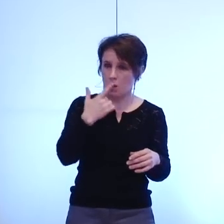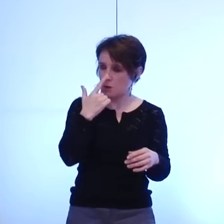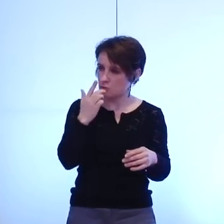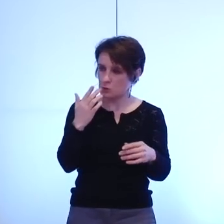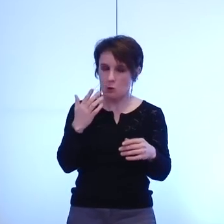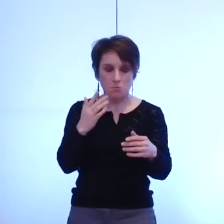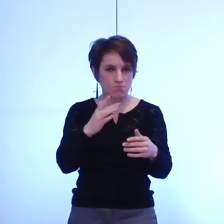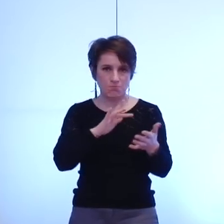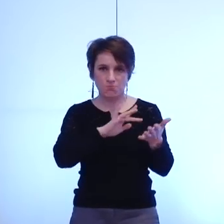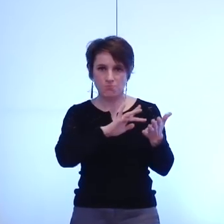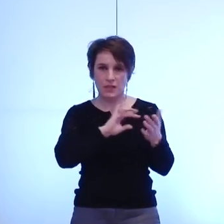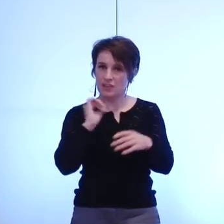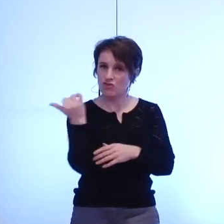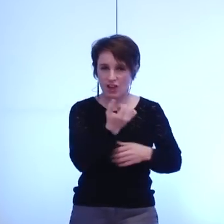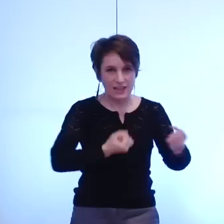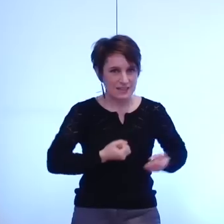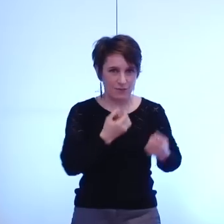et sa tarification